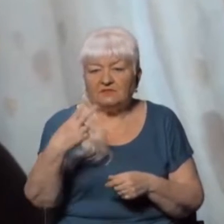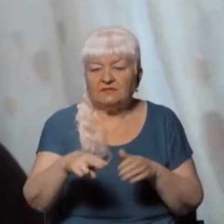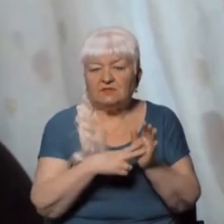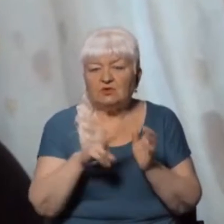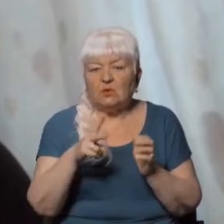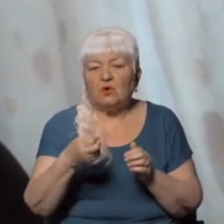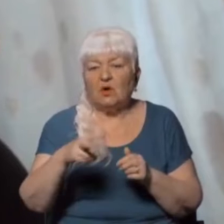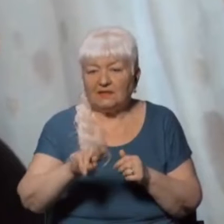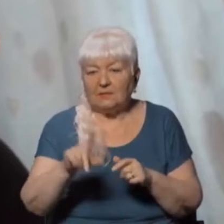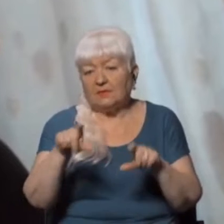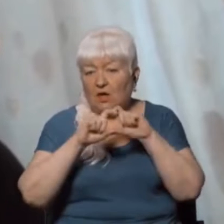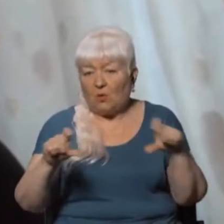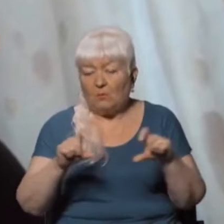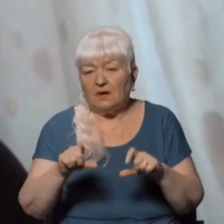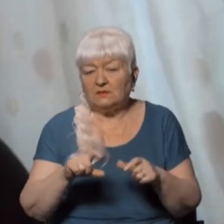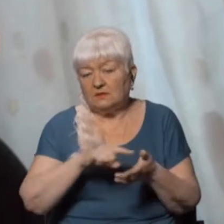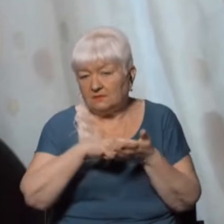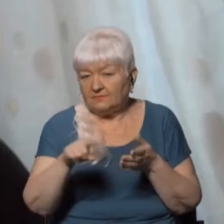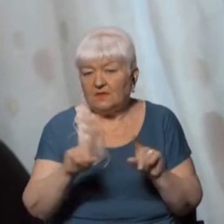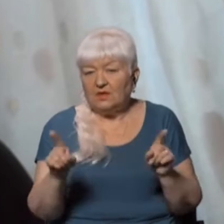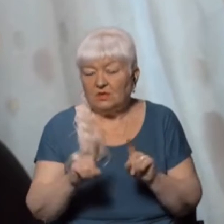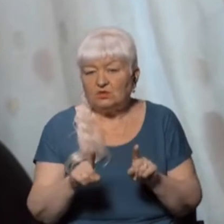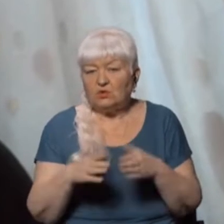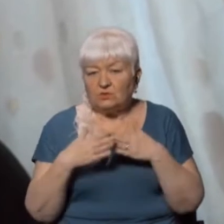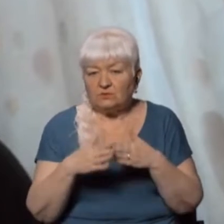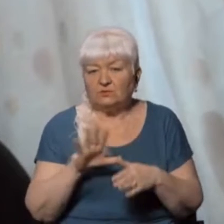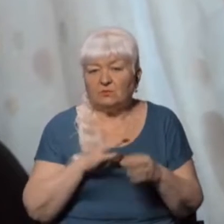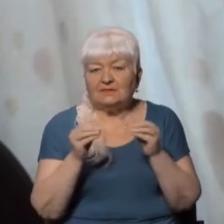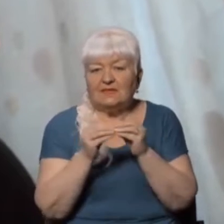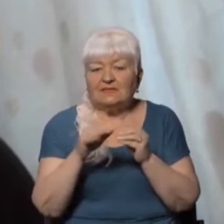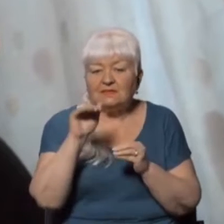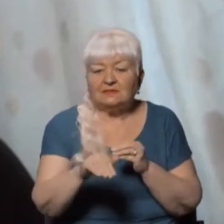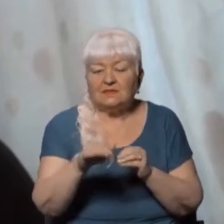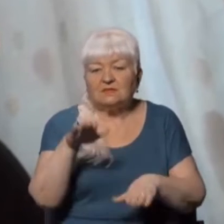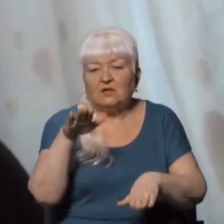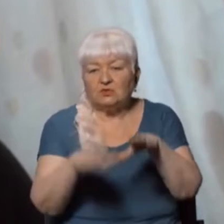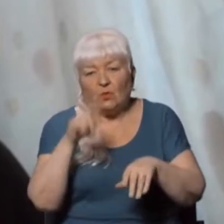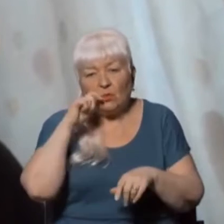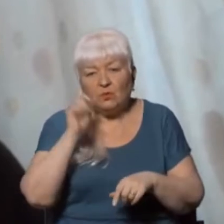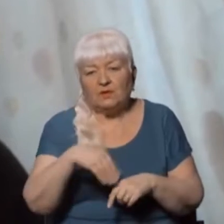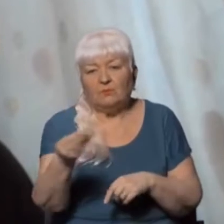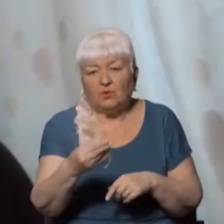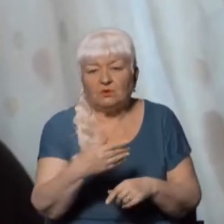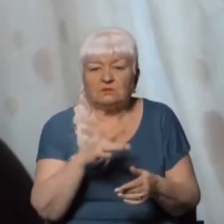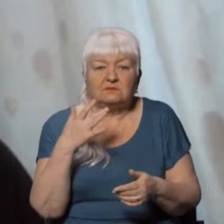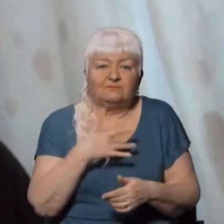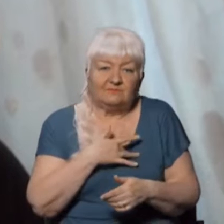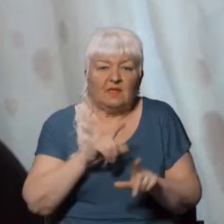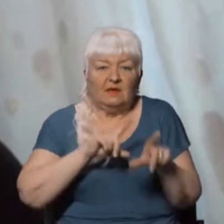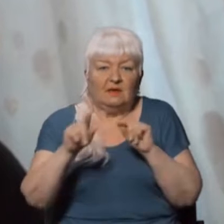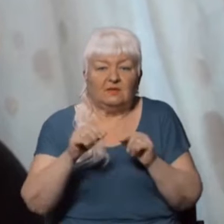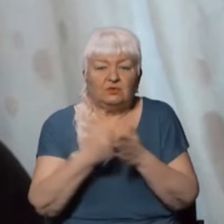трейдингова компанія зазначила, що судно перевозило 10 тисяч тонн українського борошна і нібито приймувало до Сирії, але в Лівані